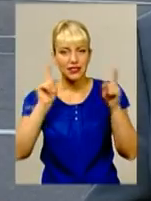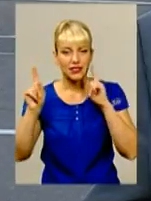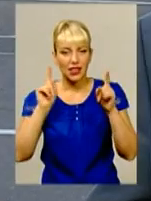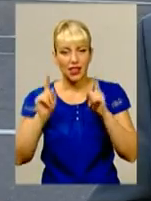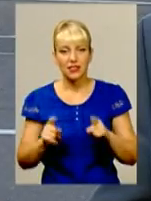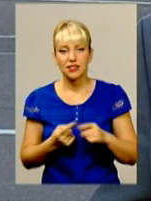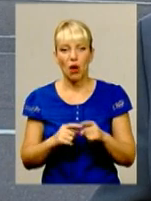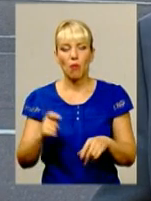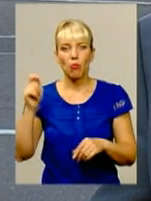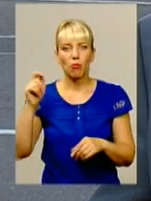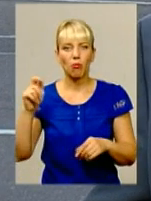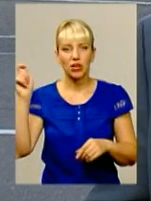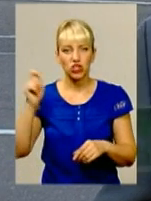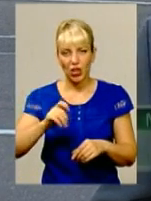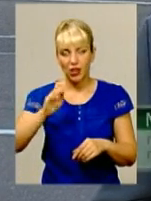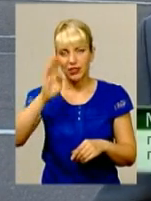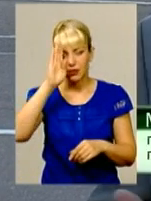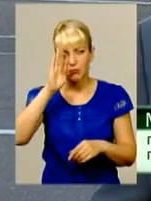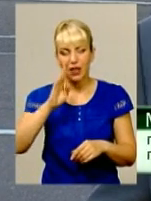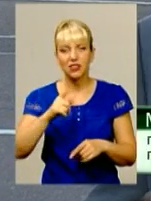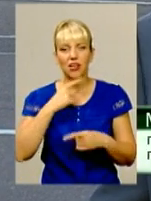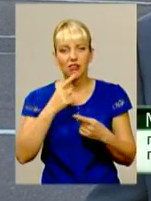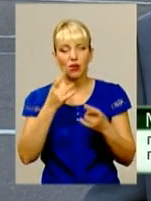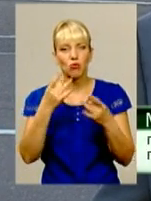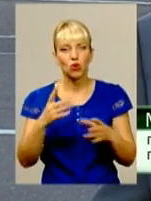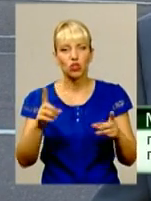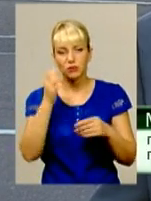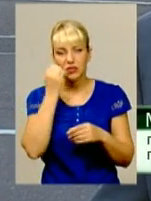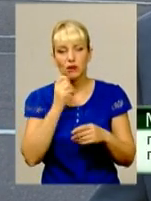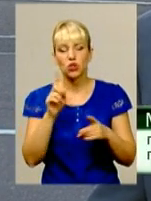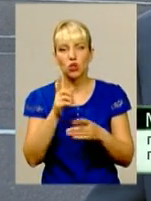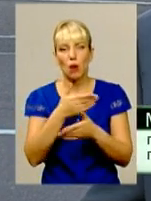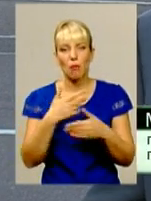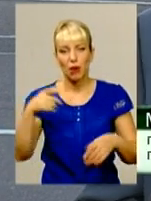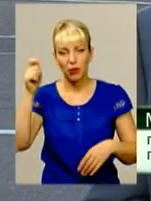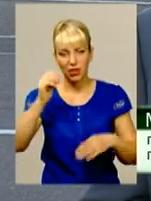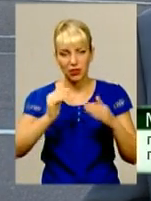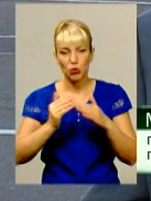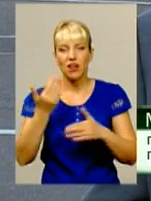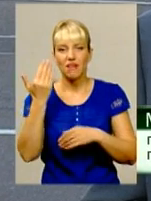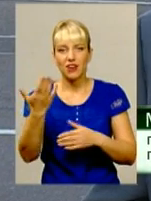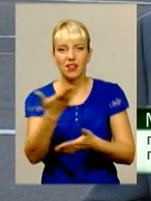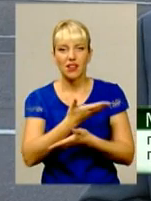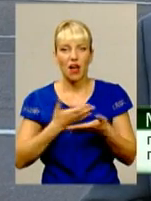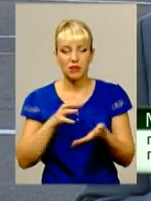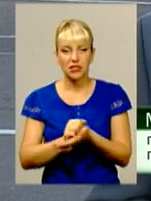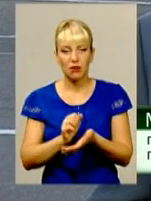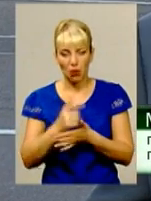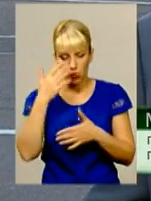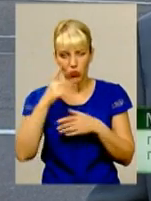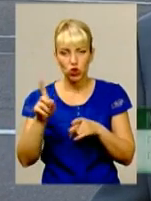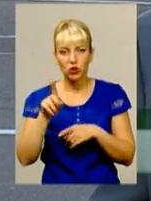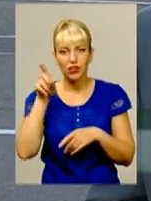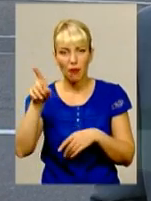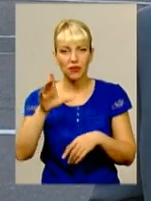Приходять хлопці, наприклад, військовослужбі, і просто кажуть, дякую за те, що ми приїхали вдома і ви нами займаєтеся. Ви розумієте, що таке там бути,